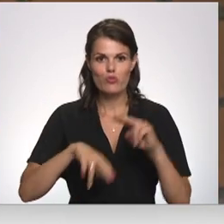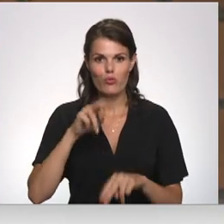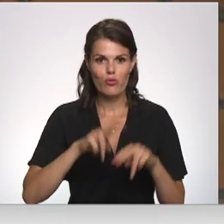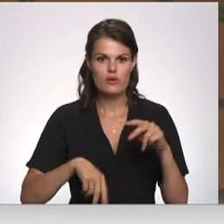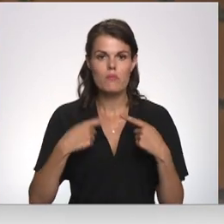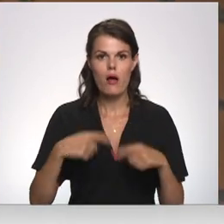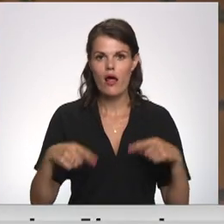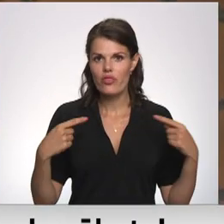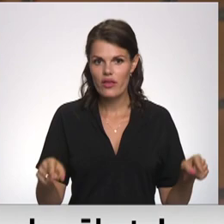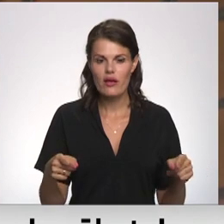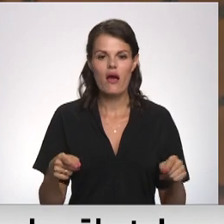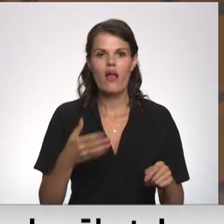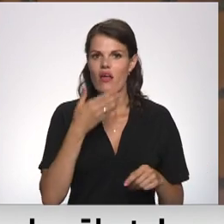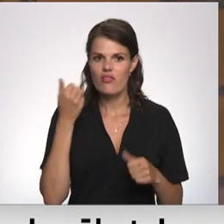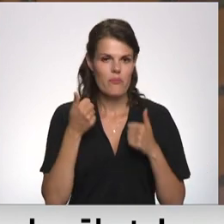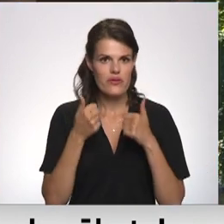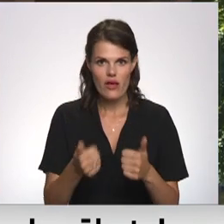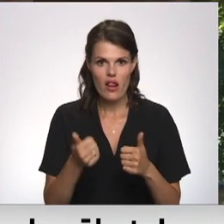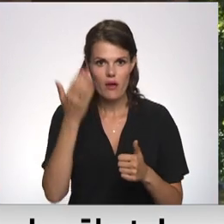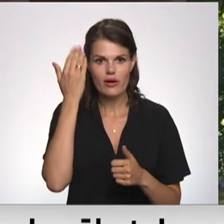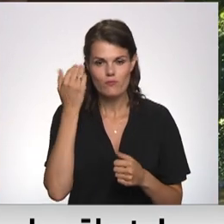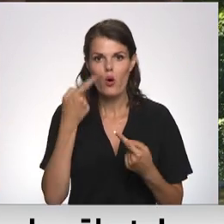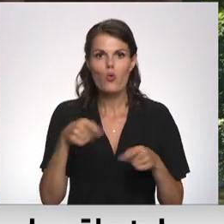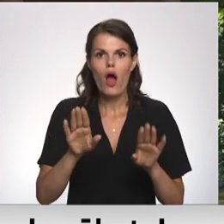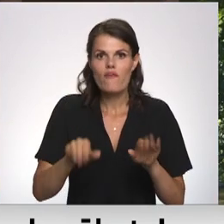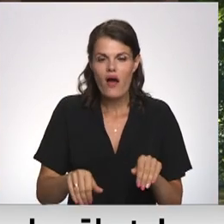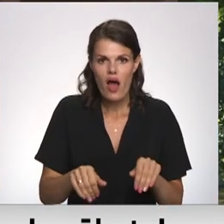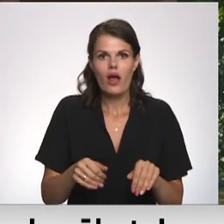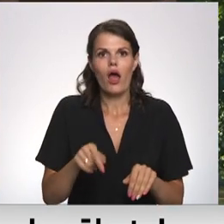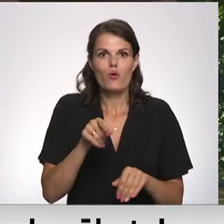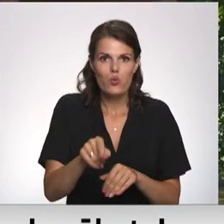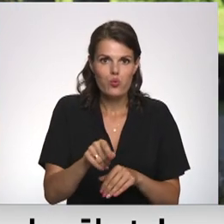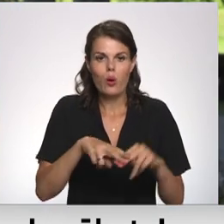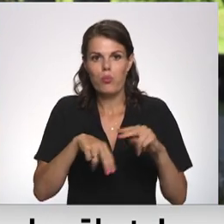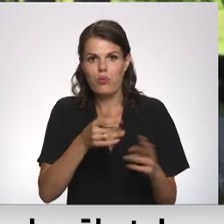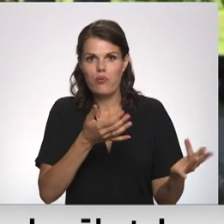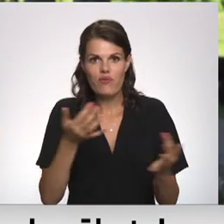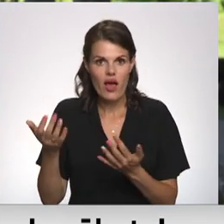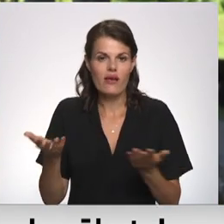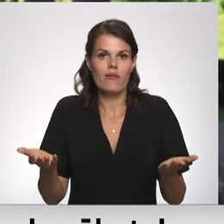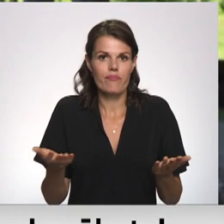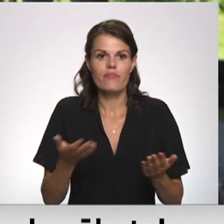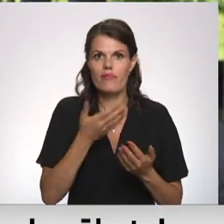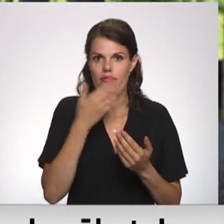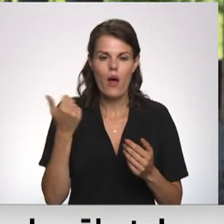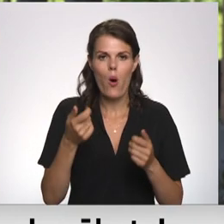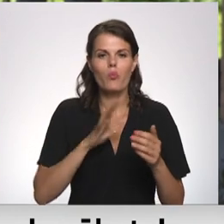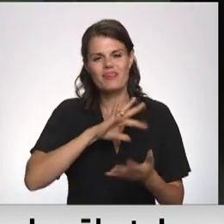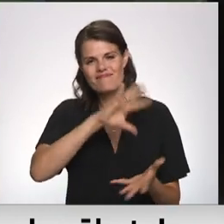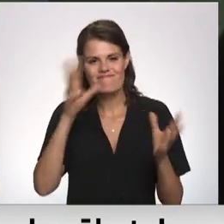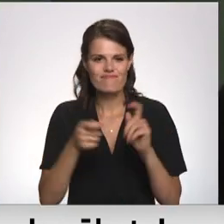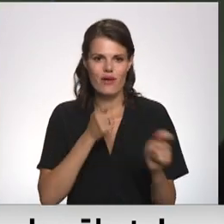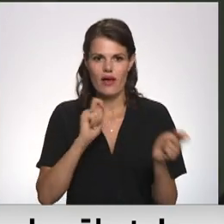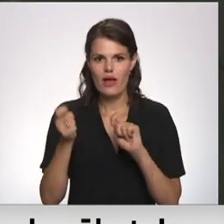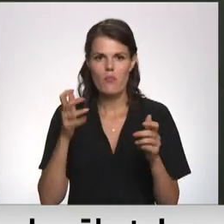materiāli, neba tie labākie bija, ko jau varēja notārī būvējām. Nu un viņa nav kapitāli remontēta.